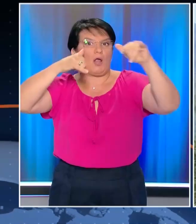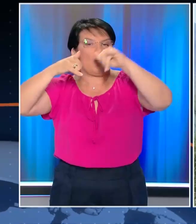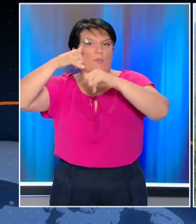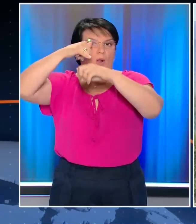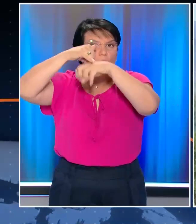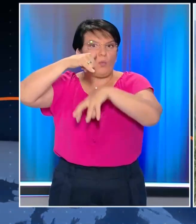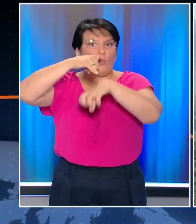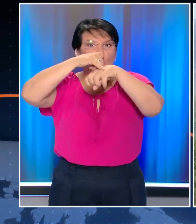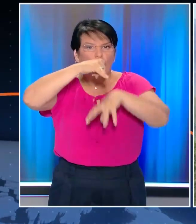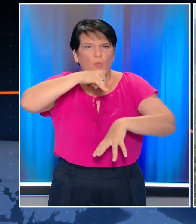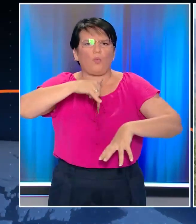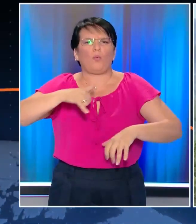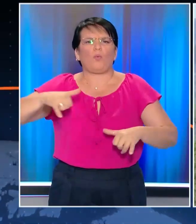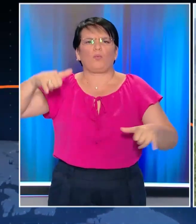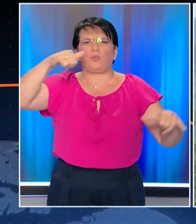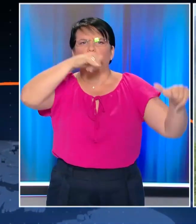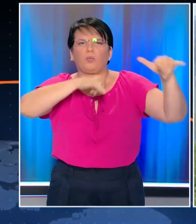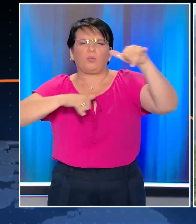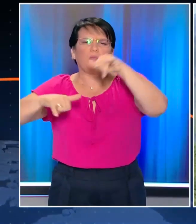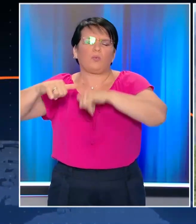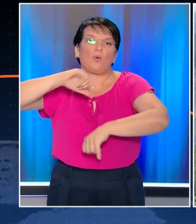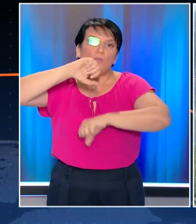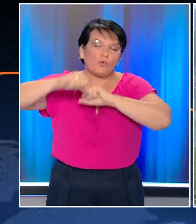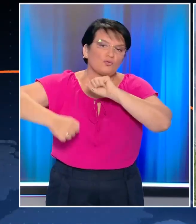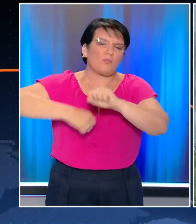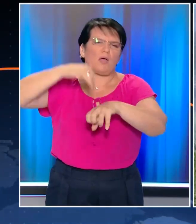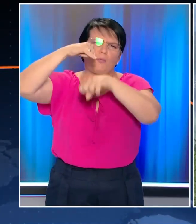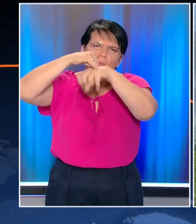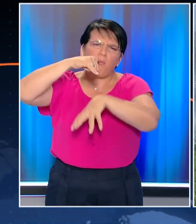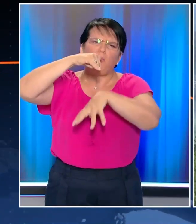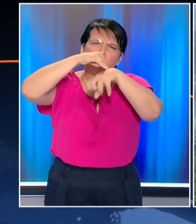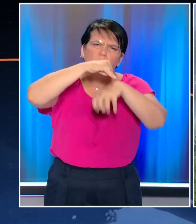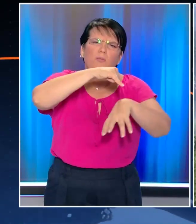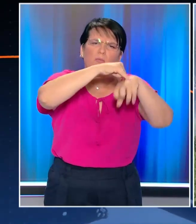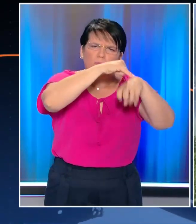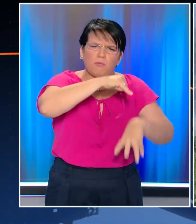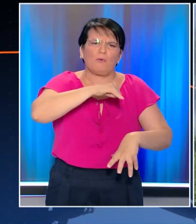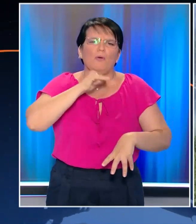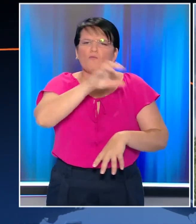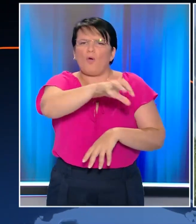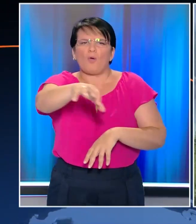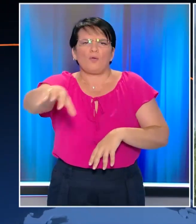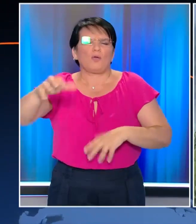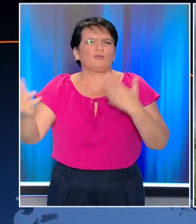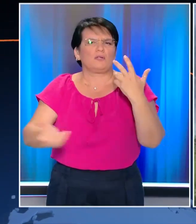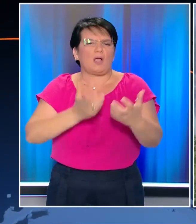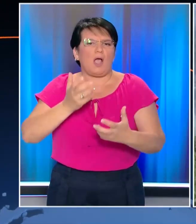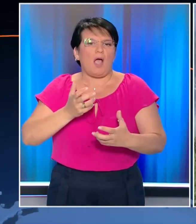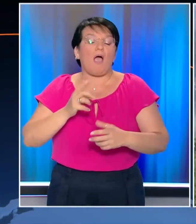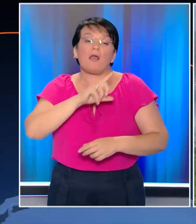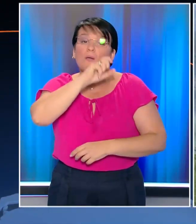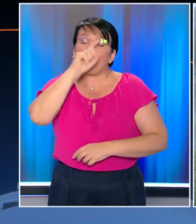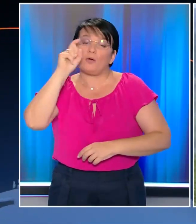διακρίνονται διαρκώς να πετούν από πάνω μας και να επιχειρούν κάνοντας ρίψεις νερού πάνω από τις ενεργές εστίες φωτιάς. Αλλά το έργο της